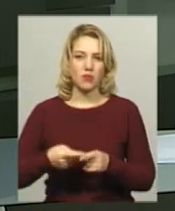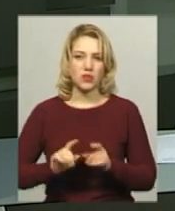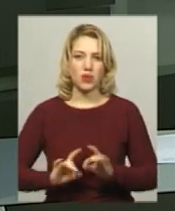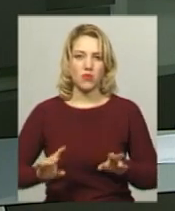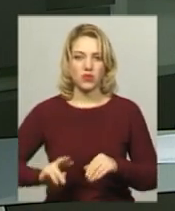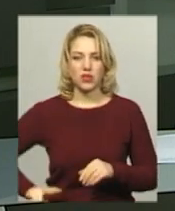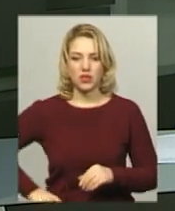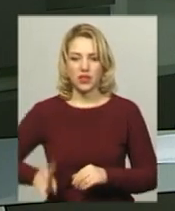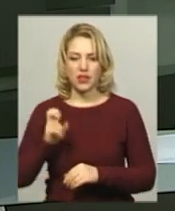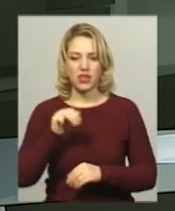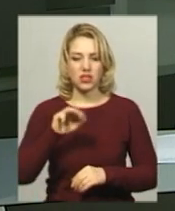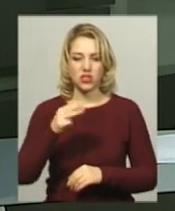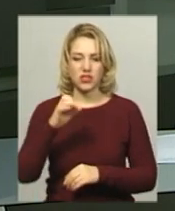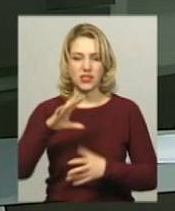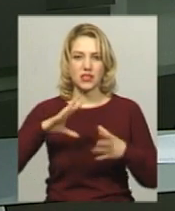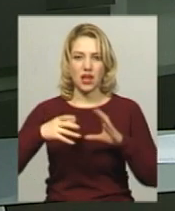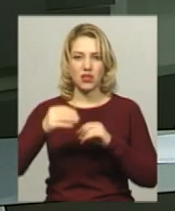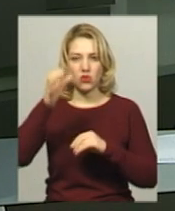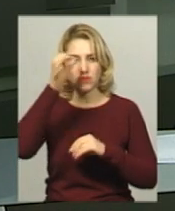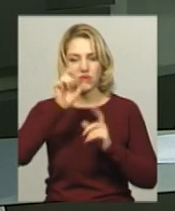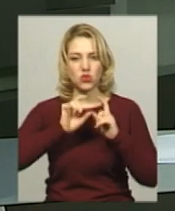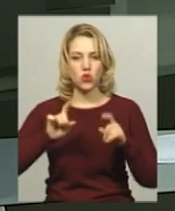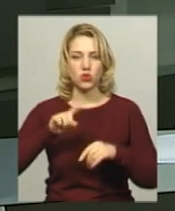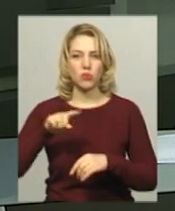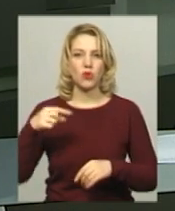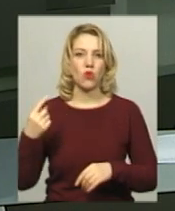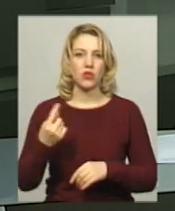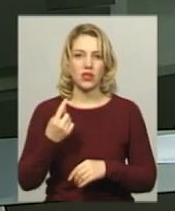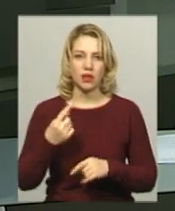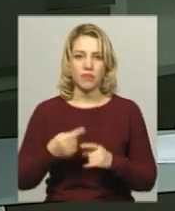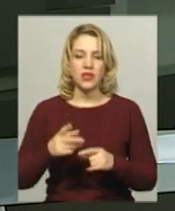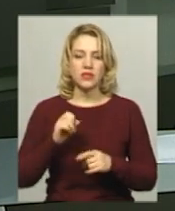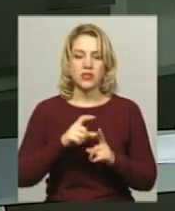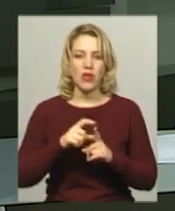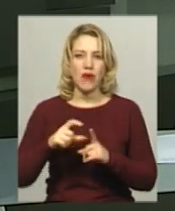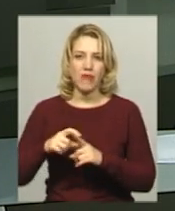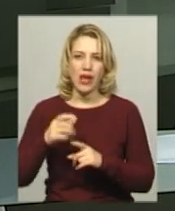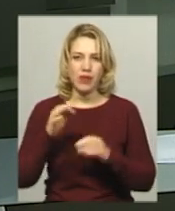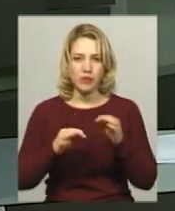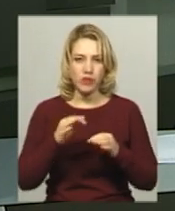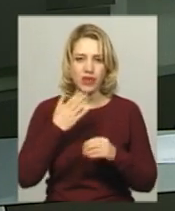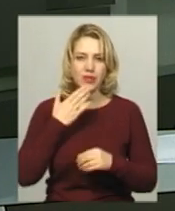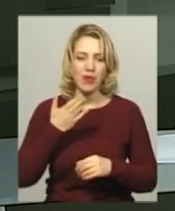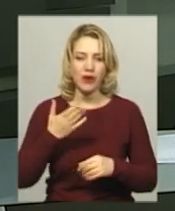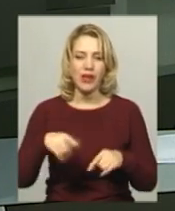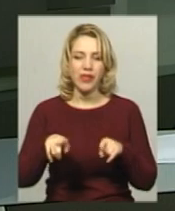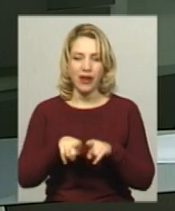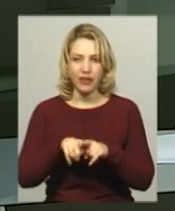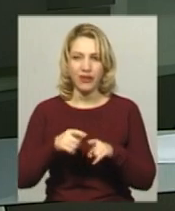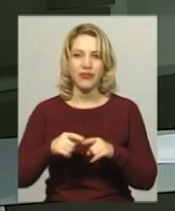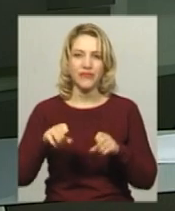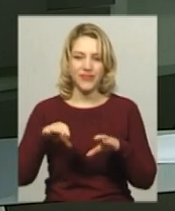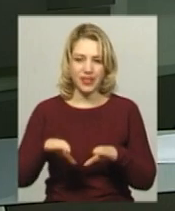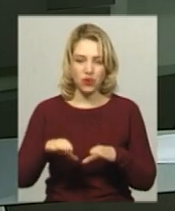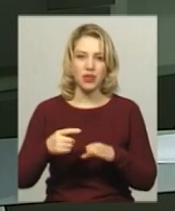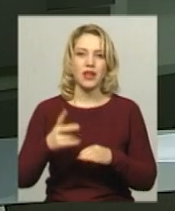директорка Нетішинської загальноосвітньої школи номер один Таміла Соболик. За словами судді-спікера суду, такий вирок на Хмельниччині винесли